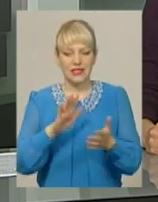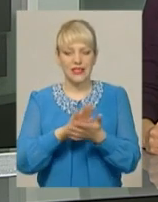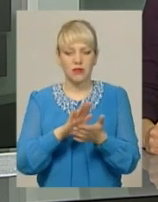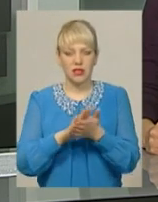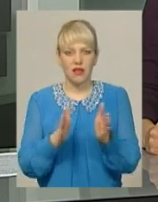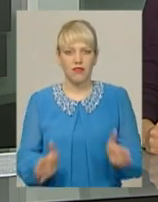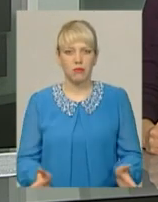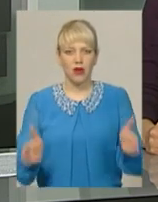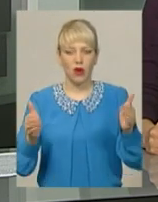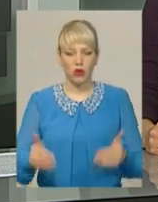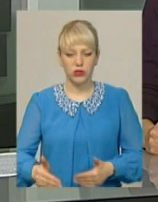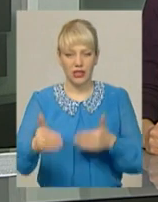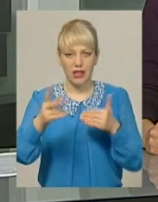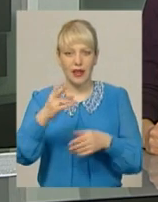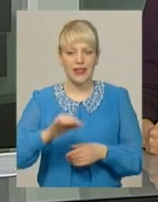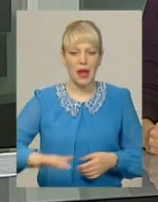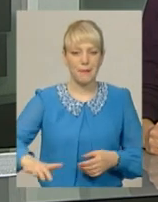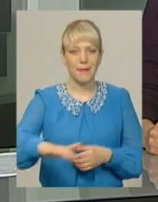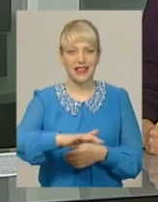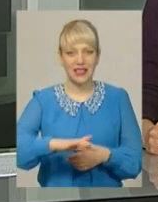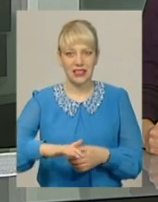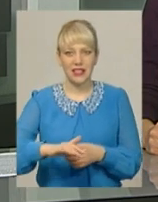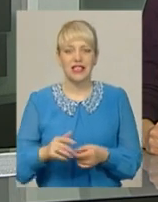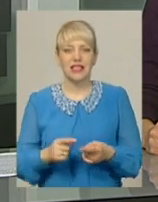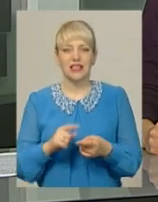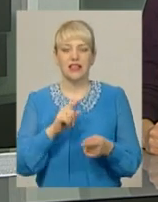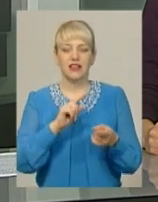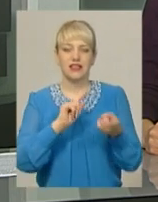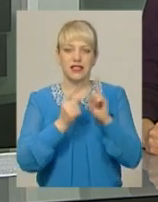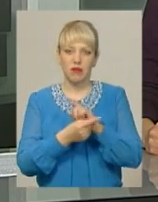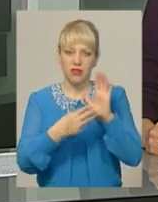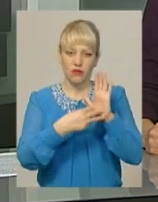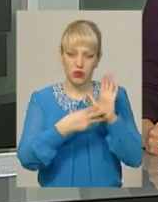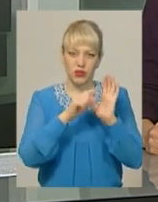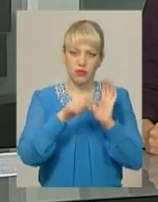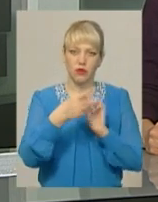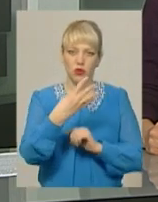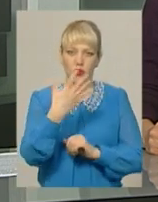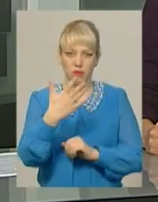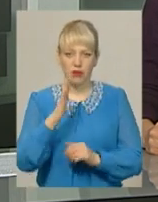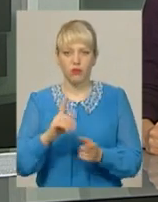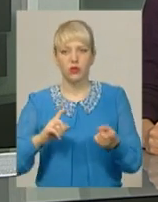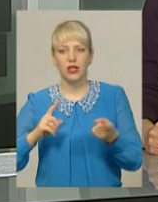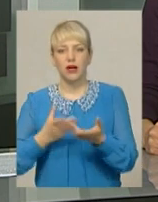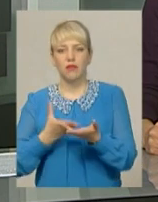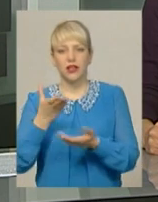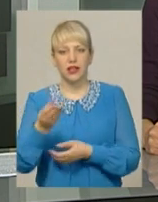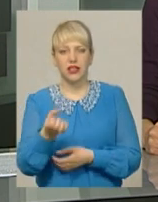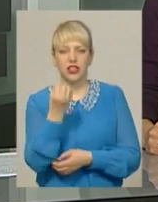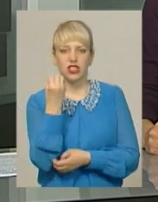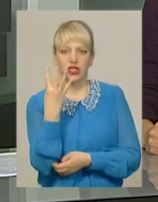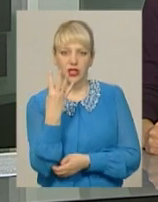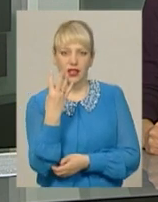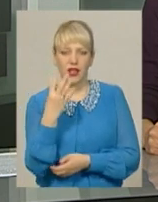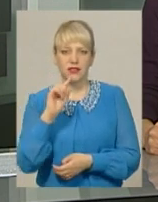майданчиках загального користування, замість нинішніх 8 гривень 45 копійок, сплачуватимуть 14 гривень 11 копійок.